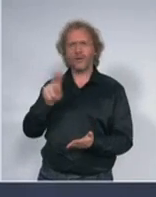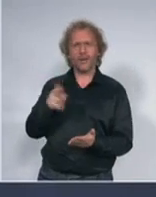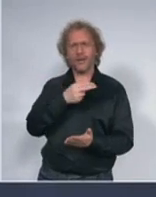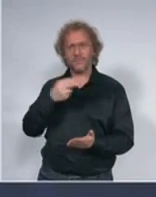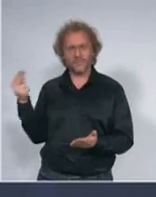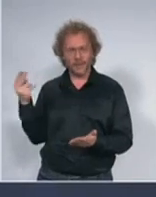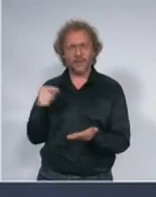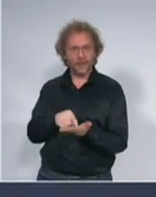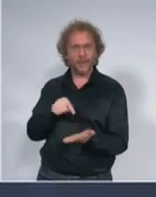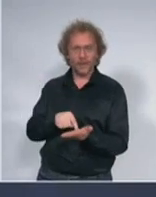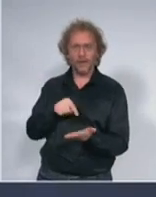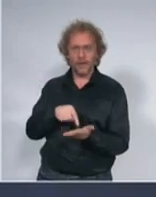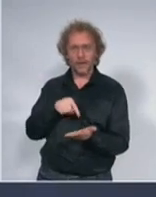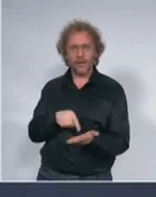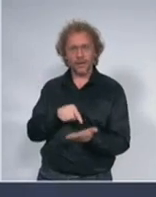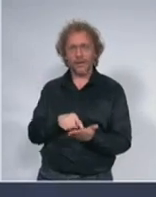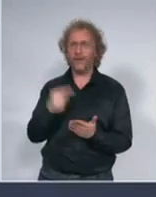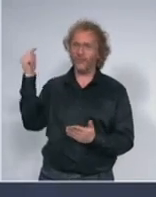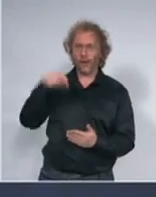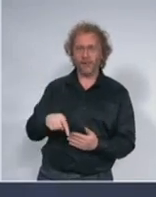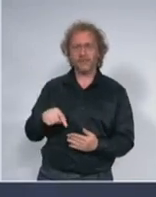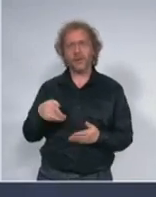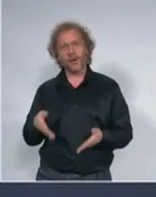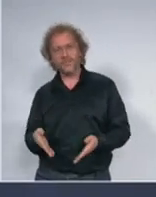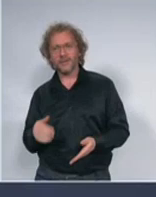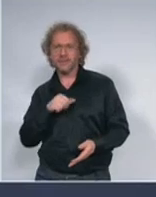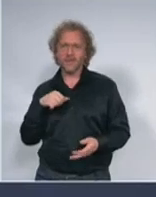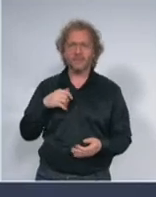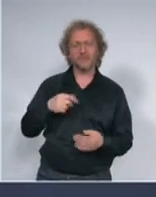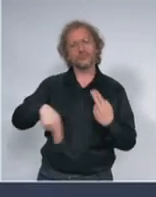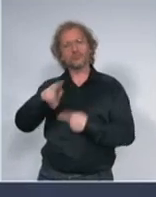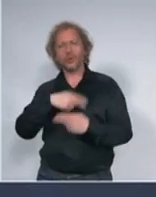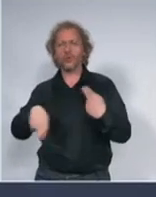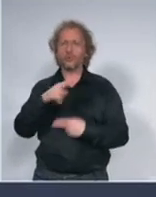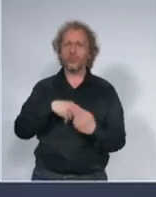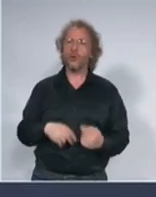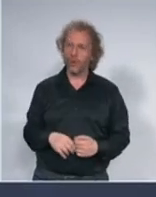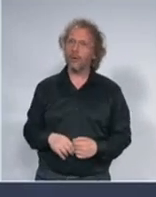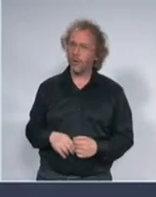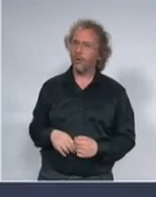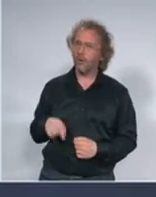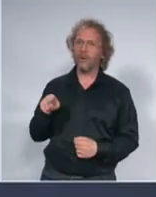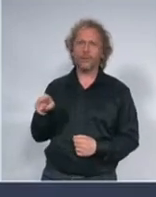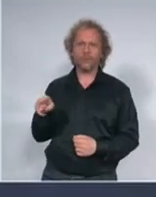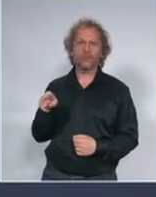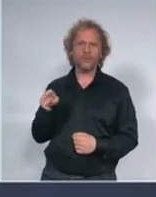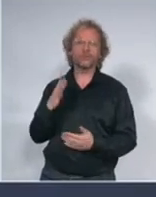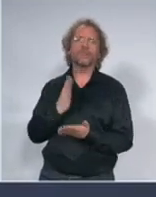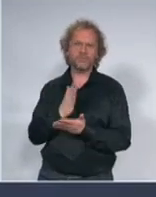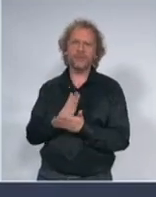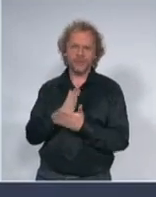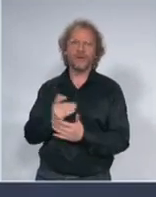ovde nisu samo u izolaciji i to je posebno nešto sa čim će se suočavati naši naši organi